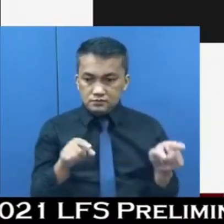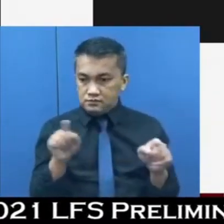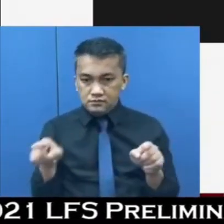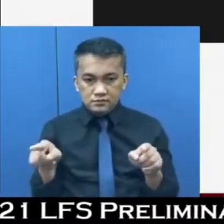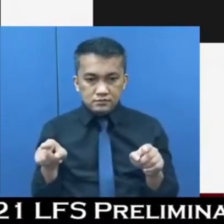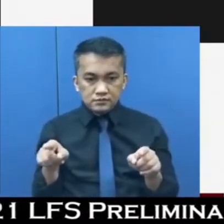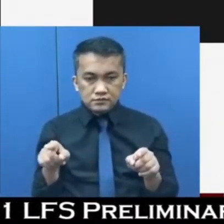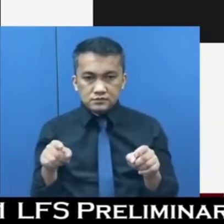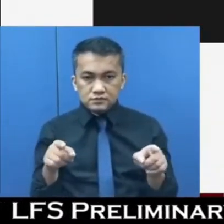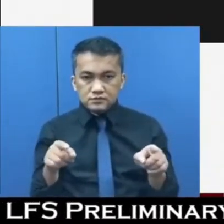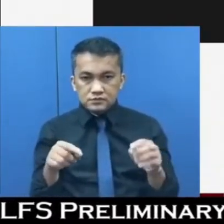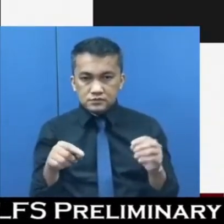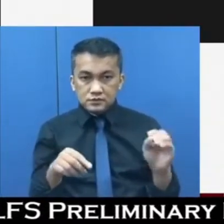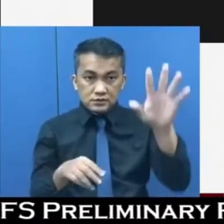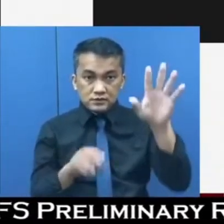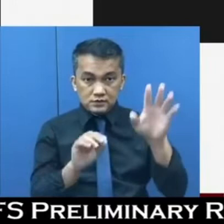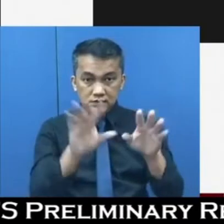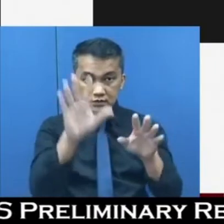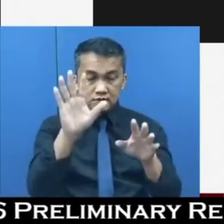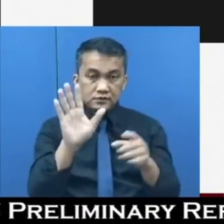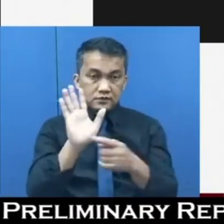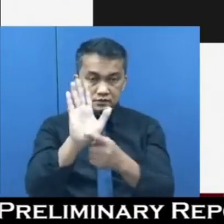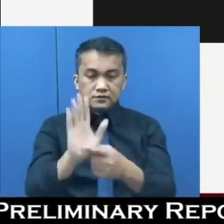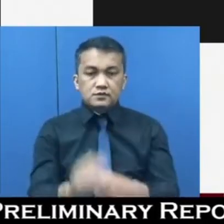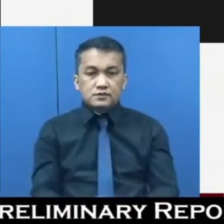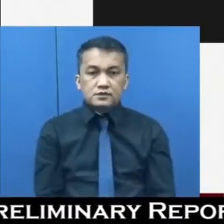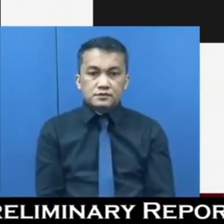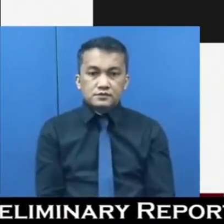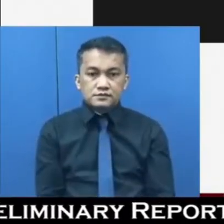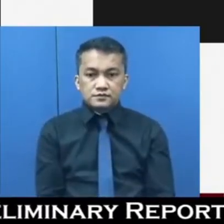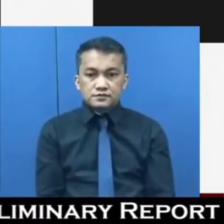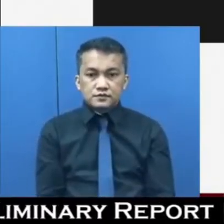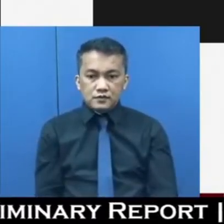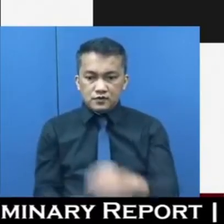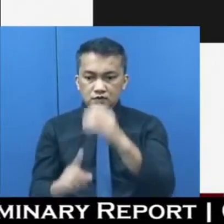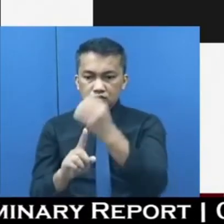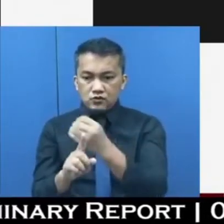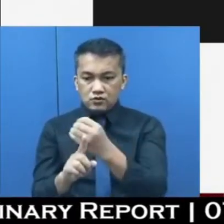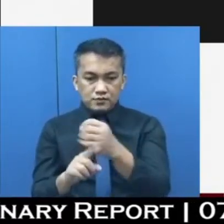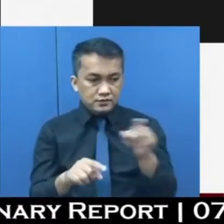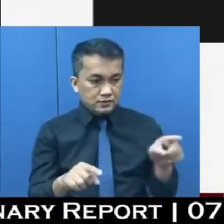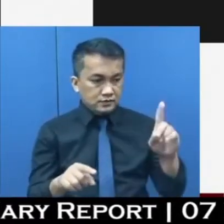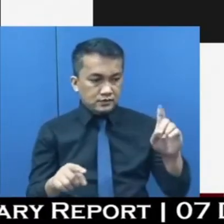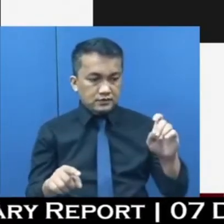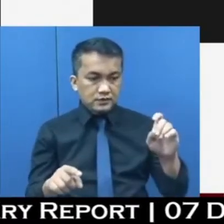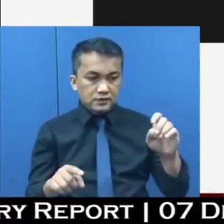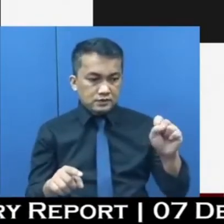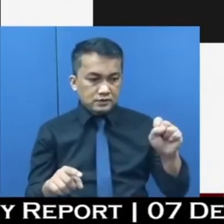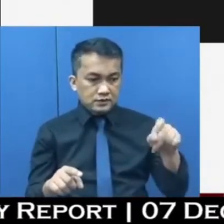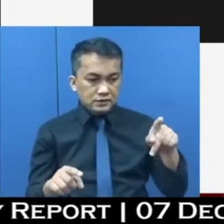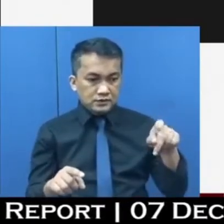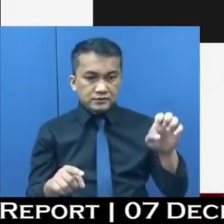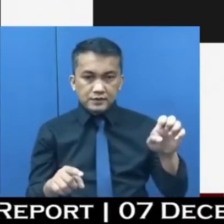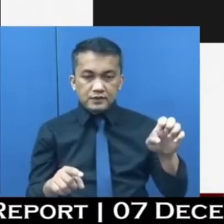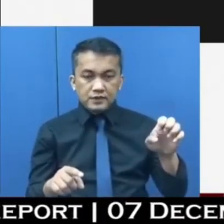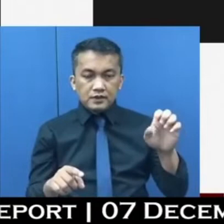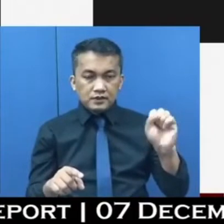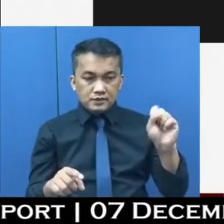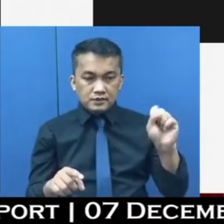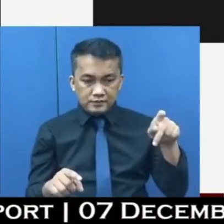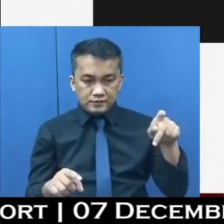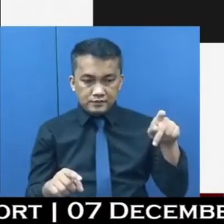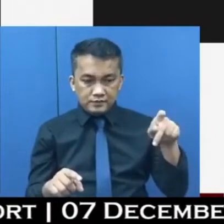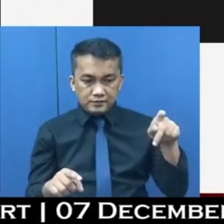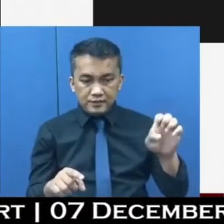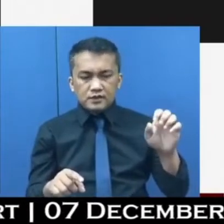last slides na pinakita, ang October versus September, kasi yun yung mga magkakadikit na buwan. Ang